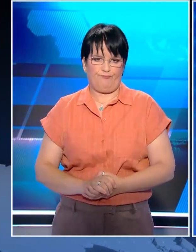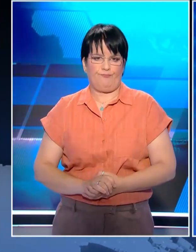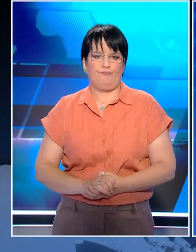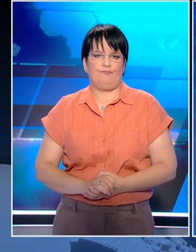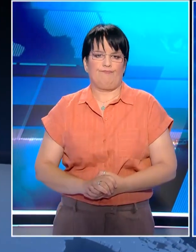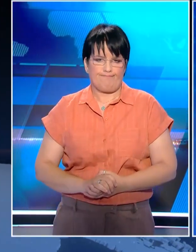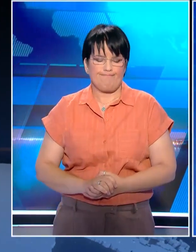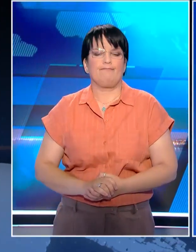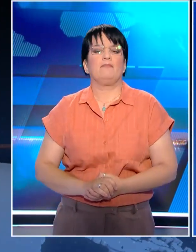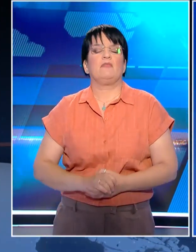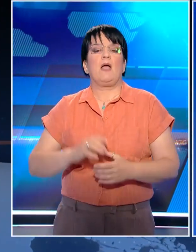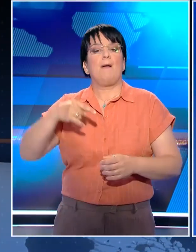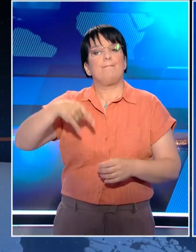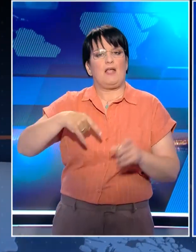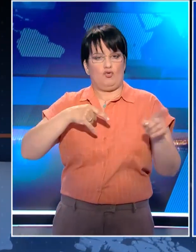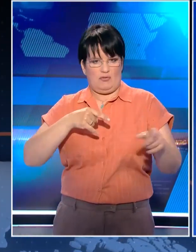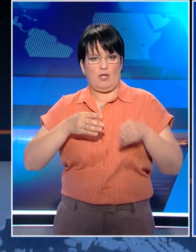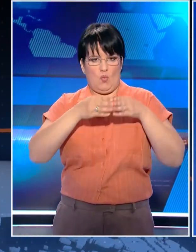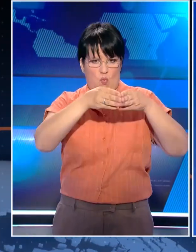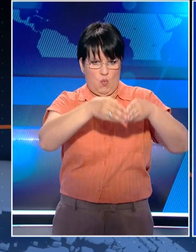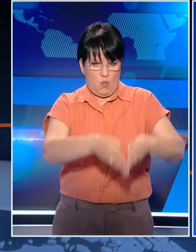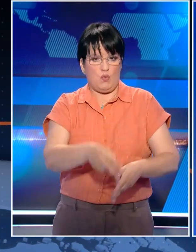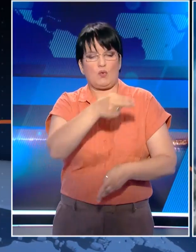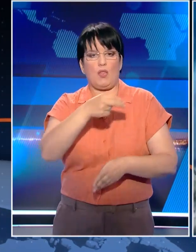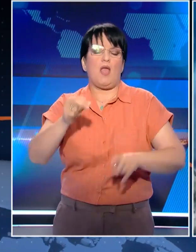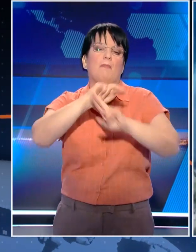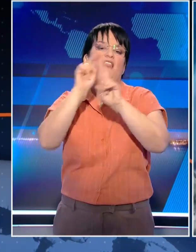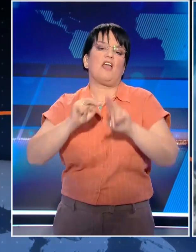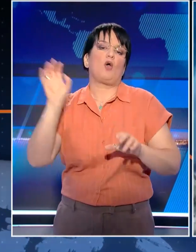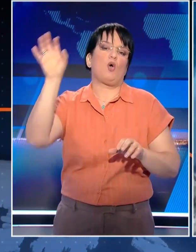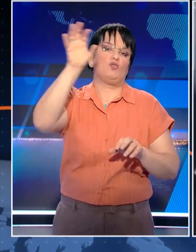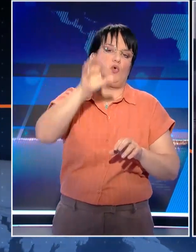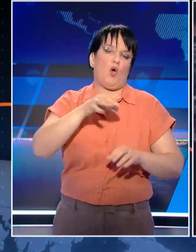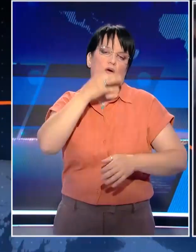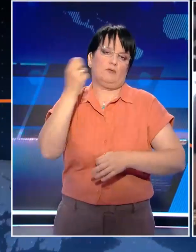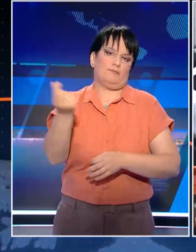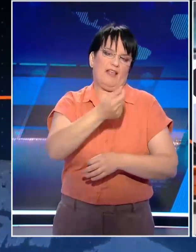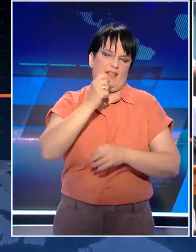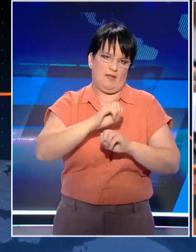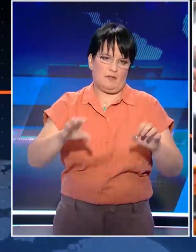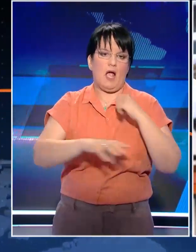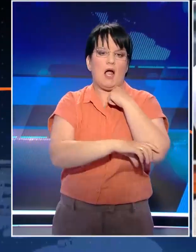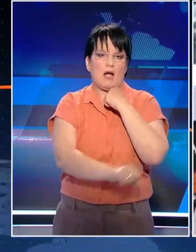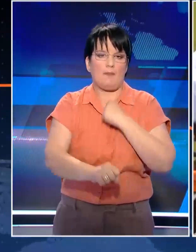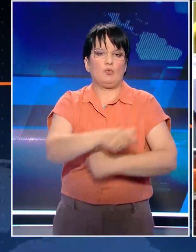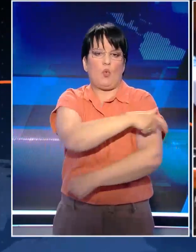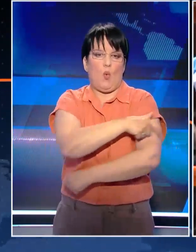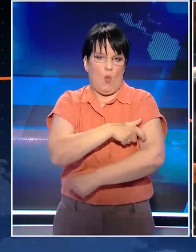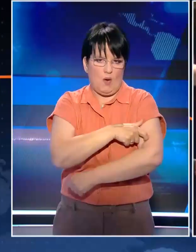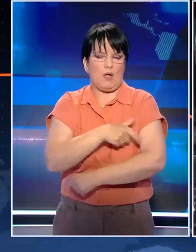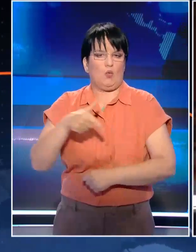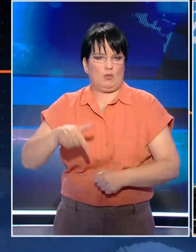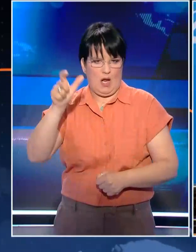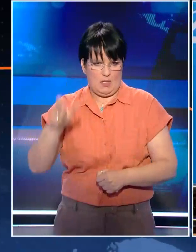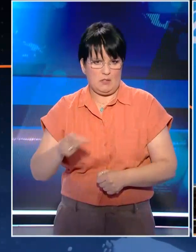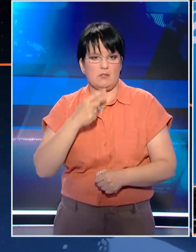Το πολύ νεκρό ναβάγιο ανοιχτά της πύλου βρίσκεται στο επίκεντρο της διεθνούς ειδησιογραφίας. Ο Γενικός Γραμματέος του Οργανισμού Ηνωμένων Εθνών, Αντώνιο